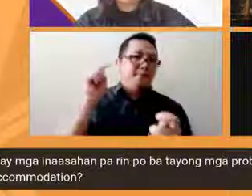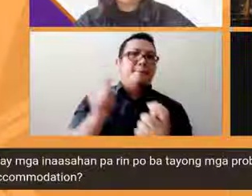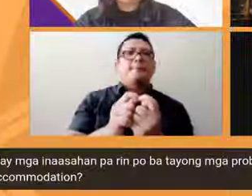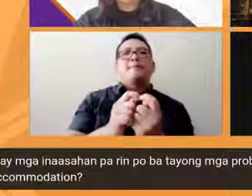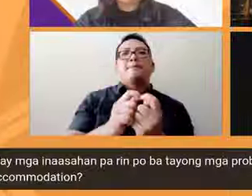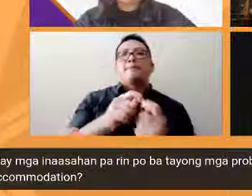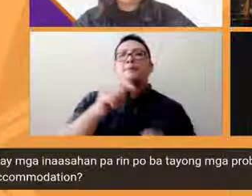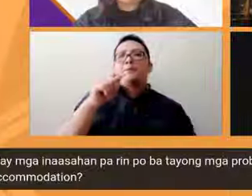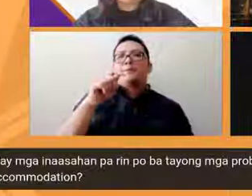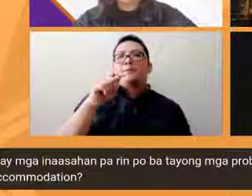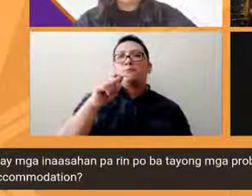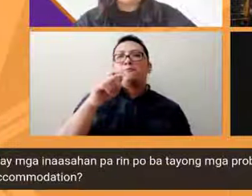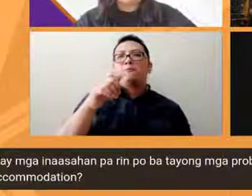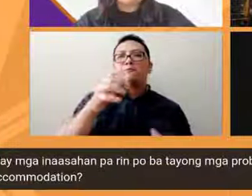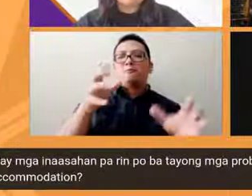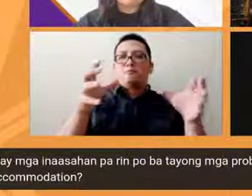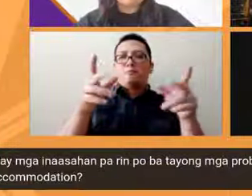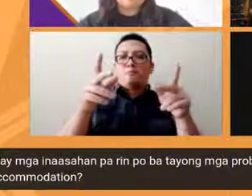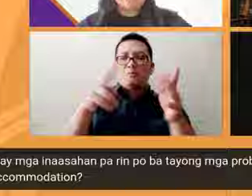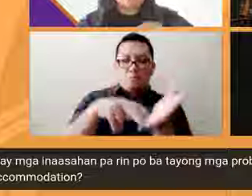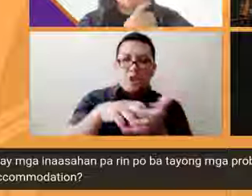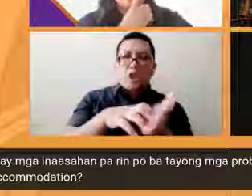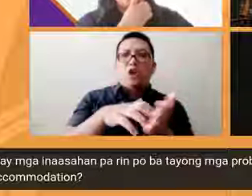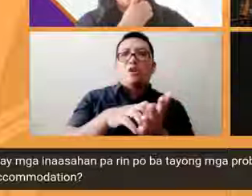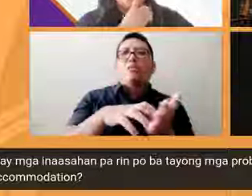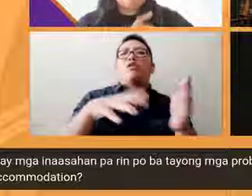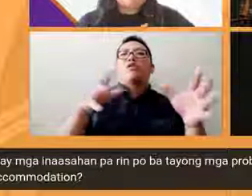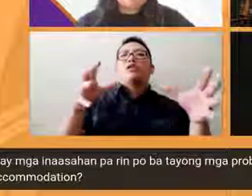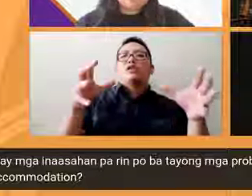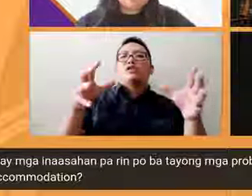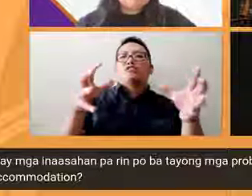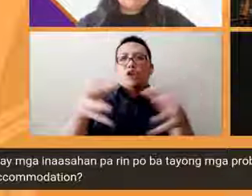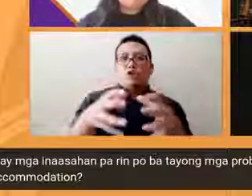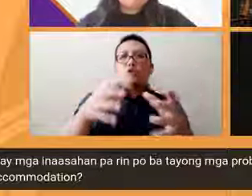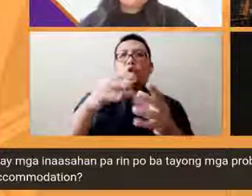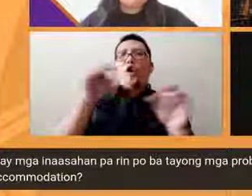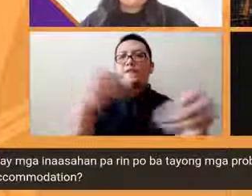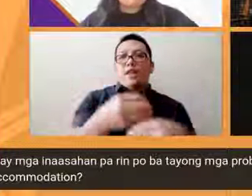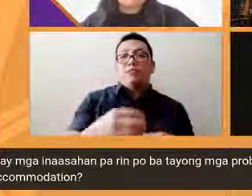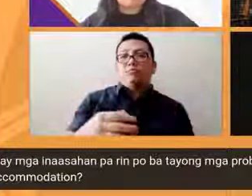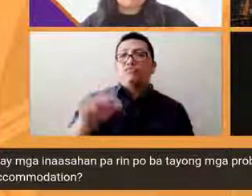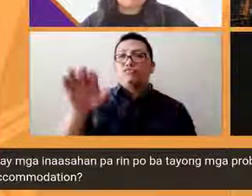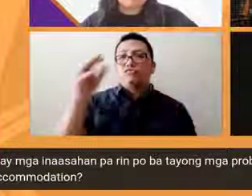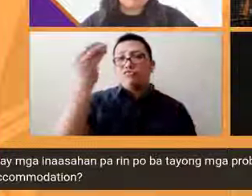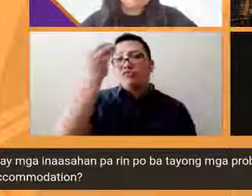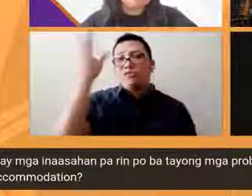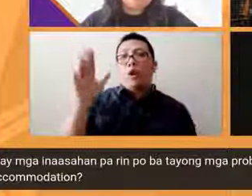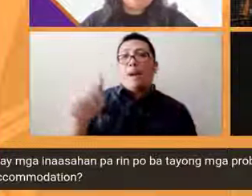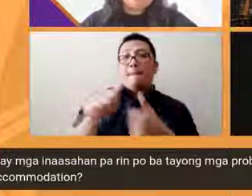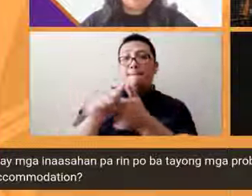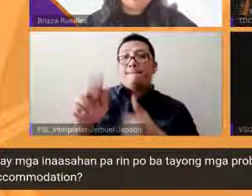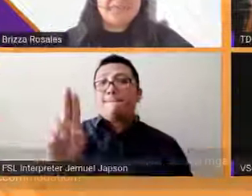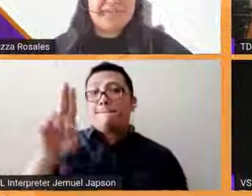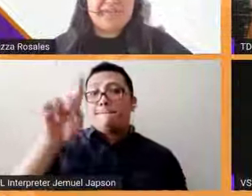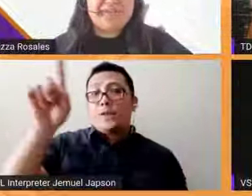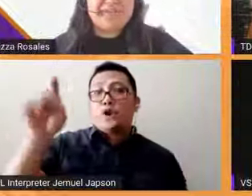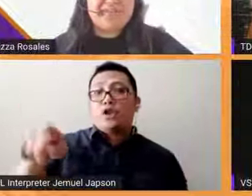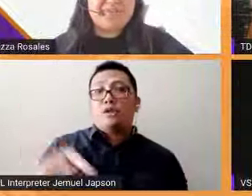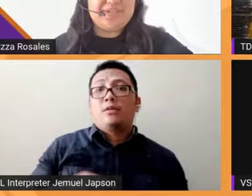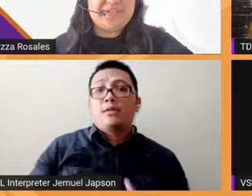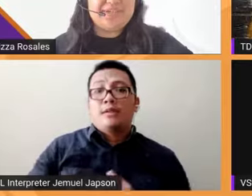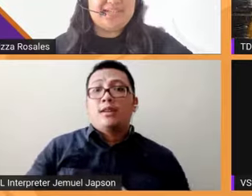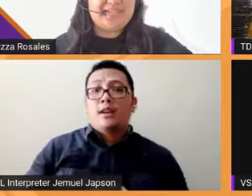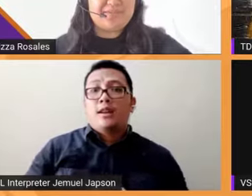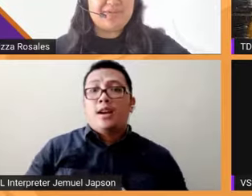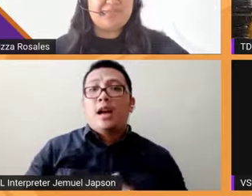Siburiya lang muna Dokmau okay lang po mag follow up question ako dahil usapan na